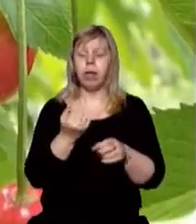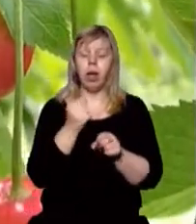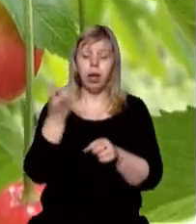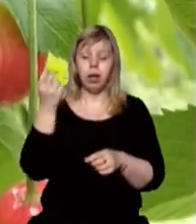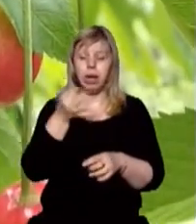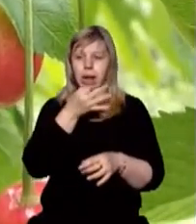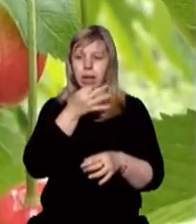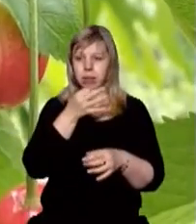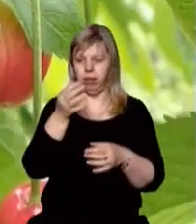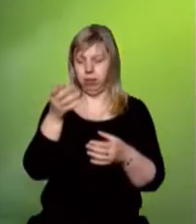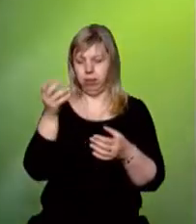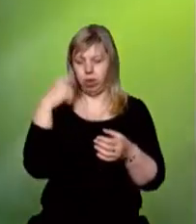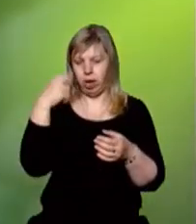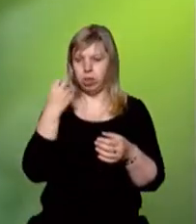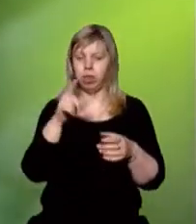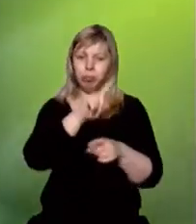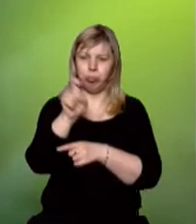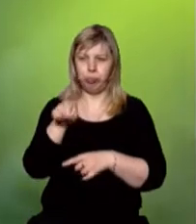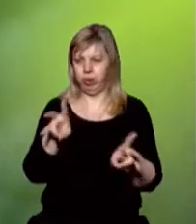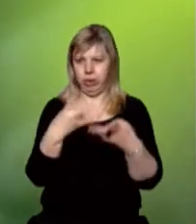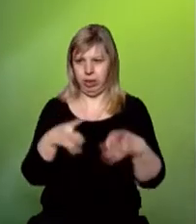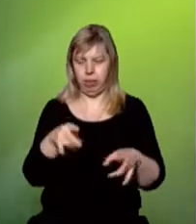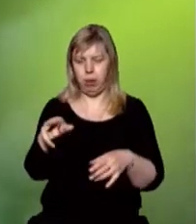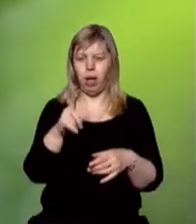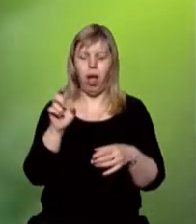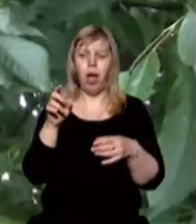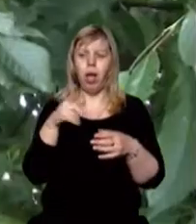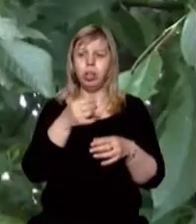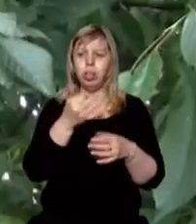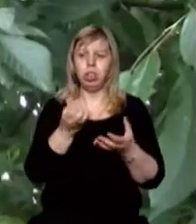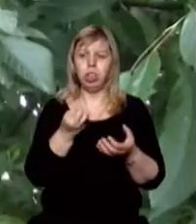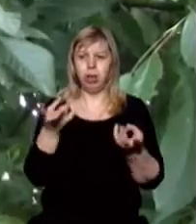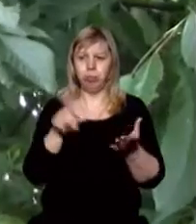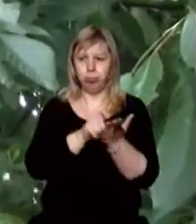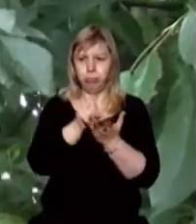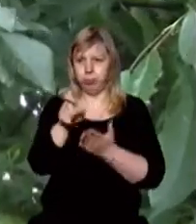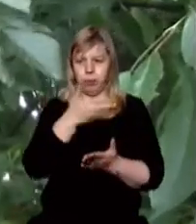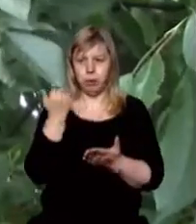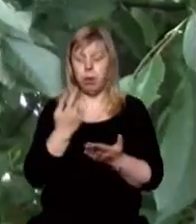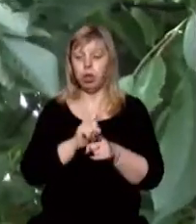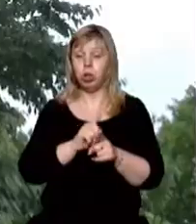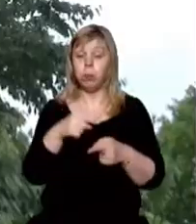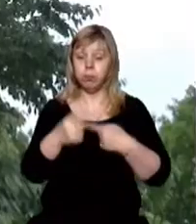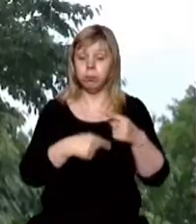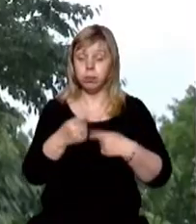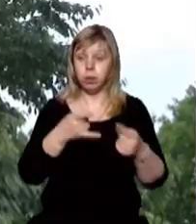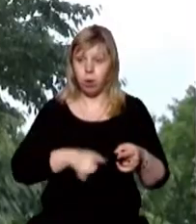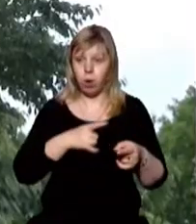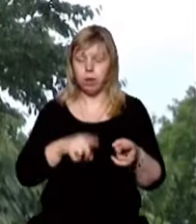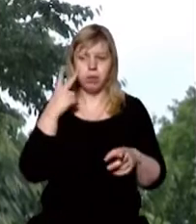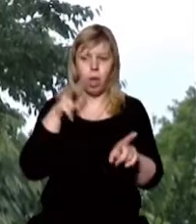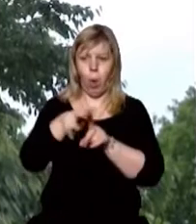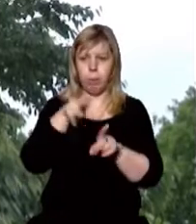черешні не потрібно, шкідників під час їхнього дозрівання ще нема, розповідає чоловік. Щоб дерева плодоносили, він щороку